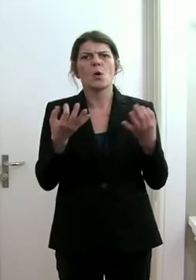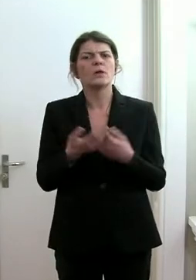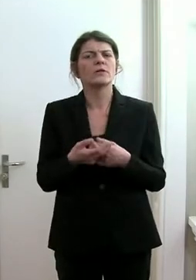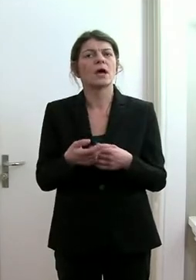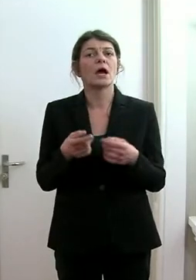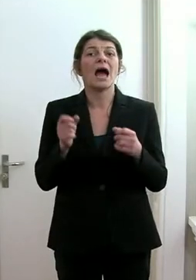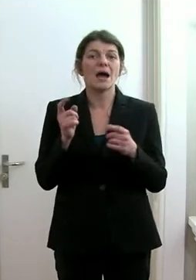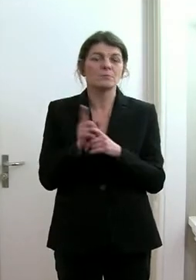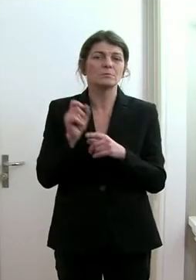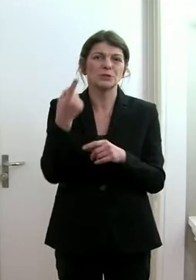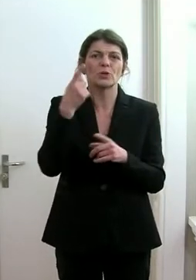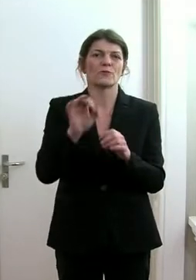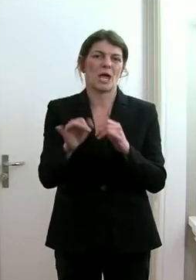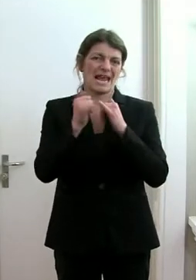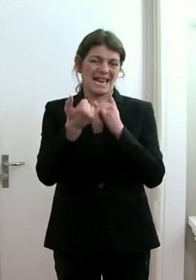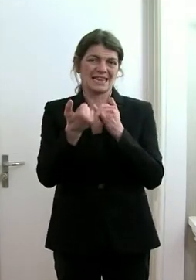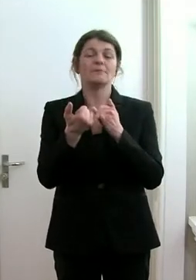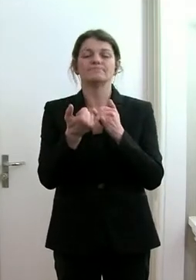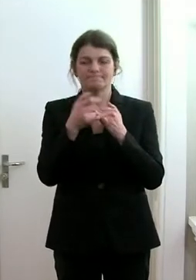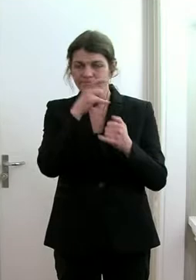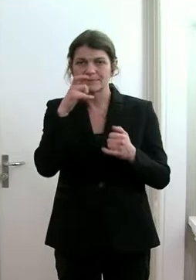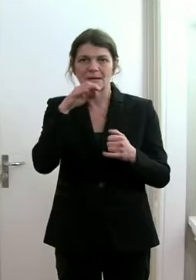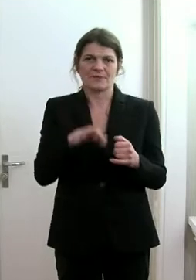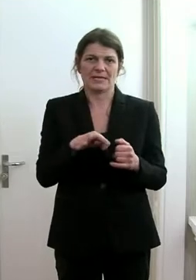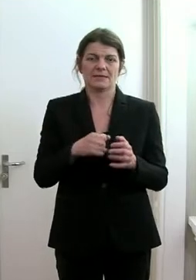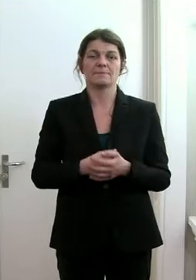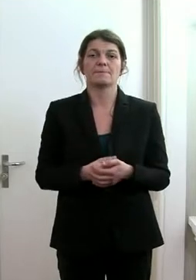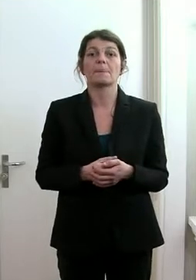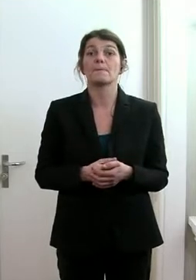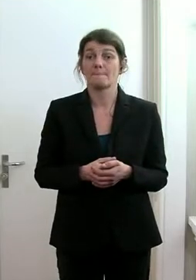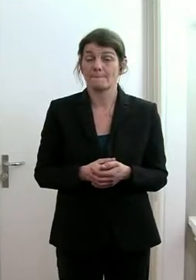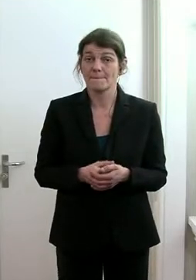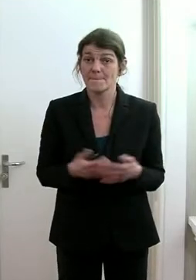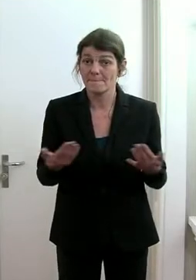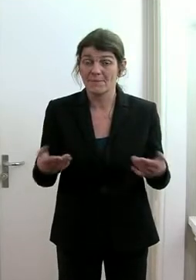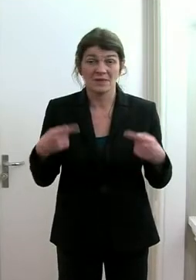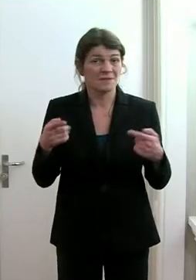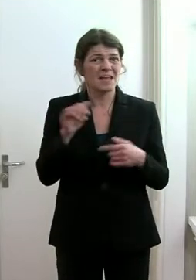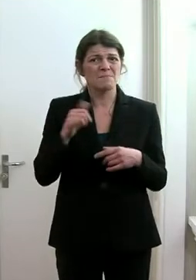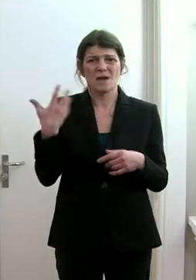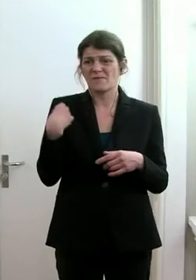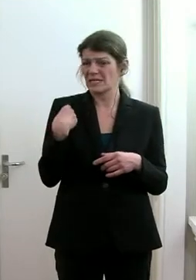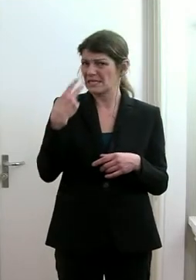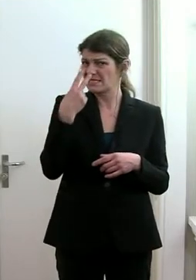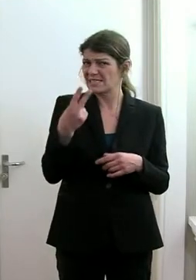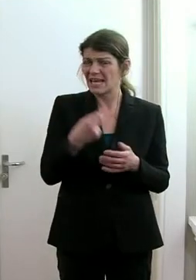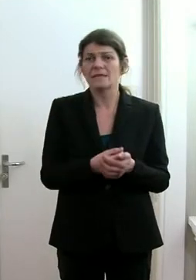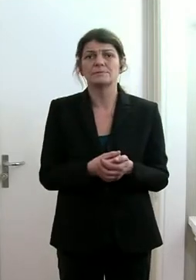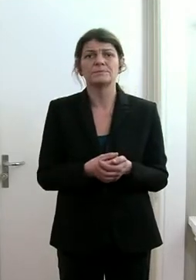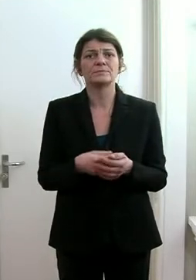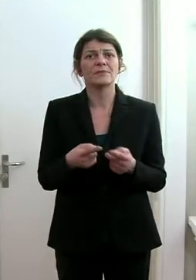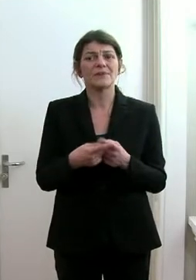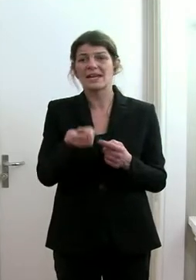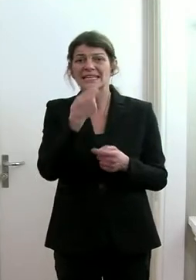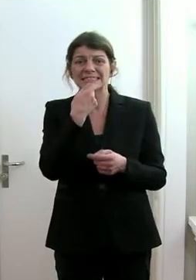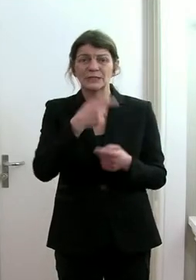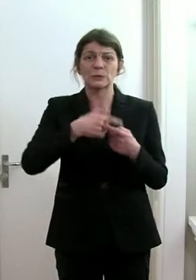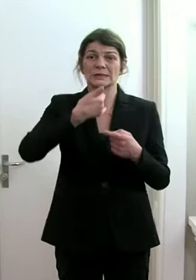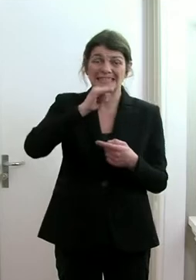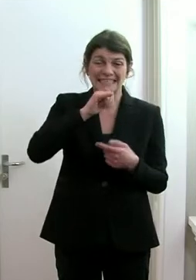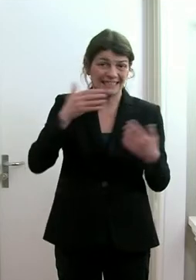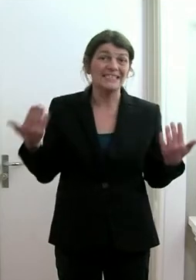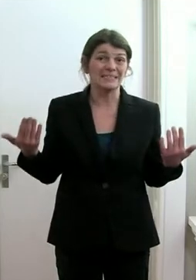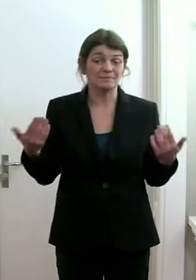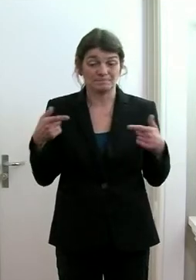vor allem auch Eltern. Dann, weil wir immer auch wieder sehen, dass eben bei Konsumation, bei Essen und